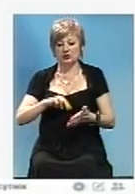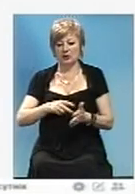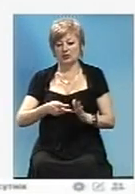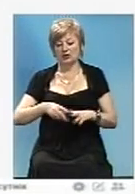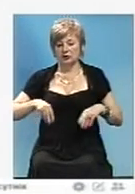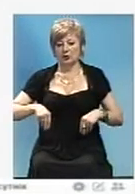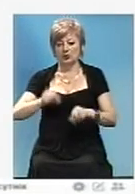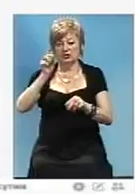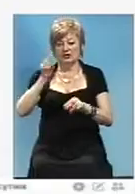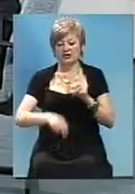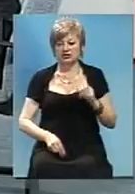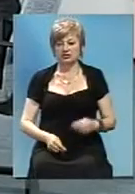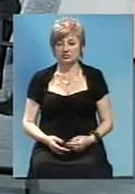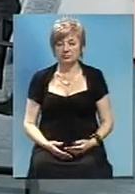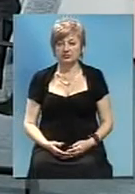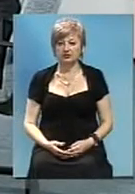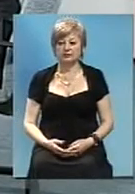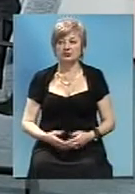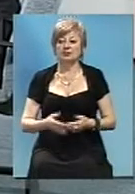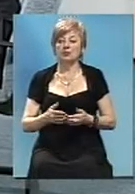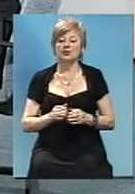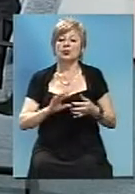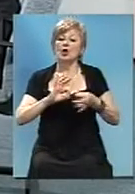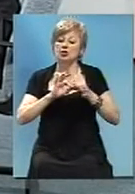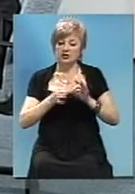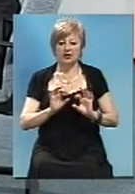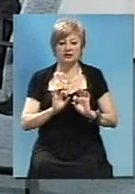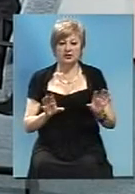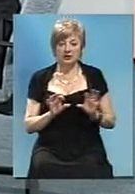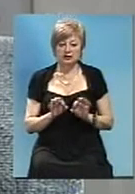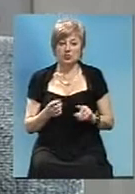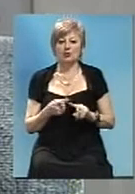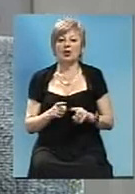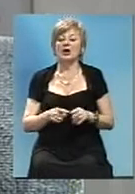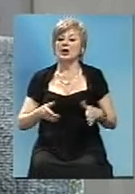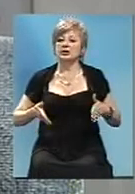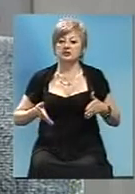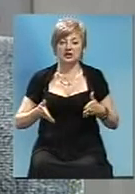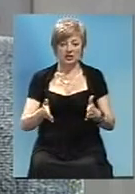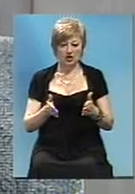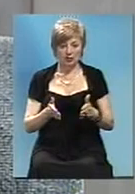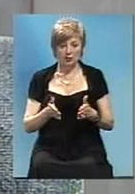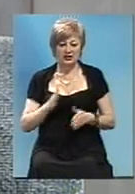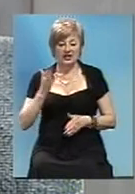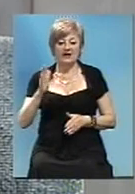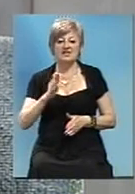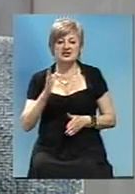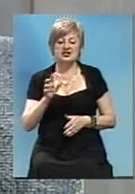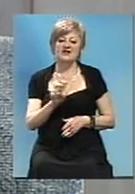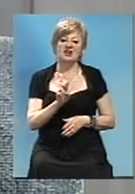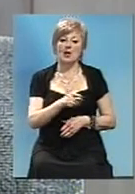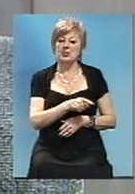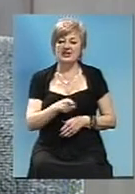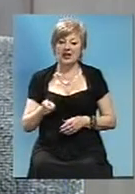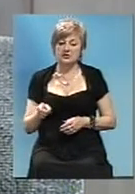остаточне завершити. Раскажу більше детально по цій трасі Н-30, це Васильівка-Бердянська.